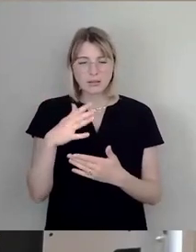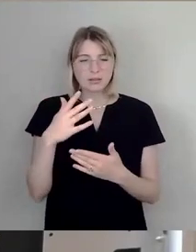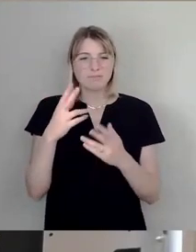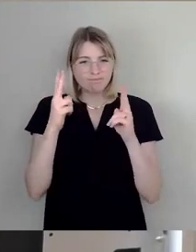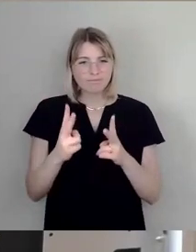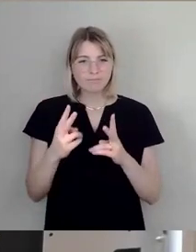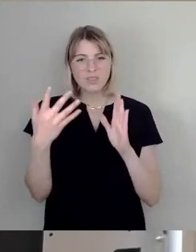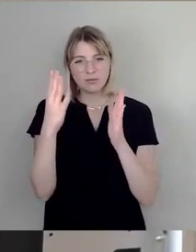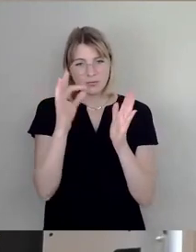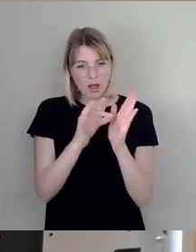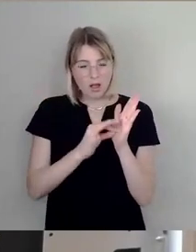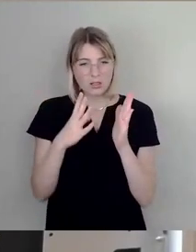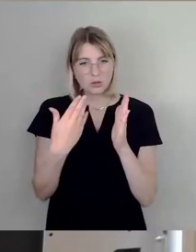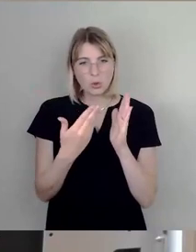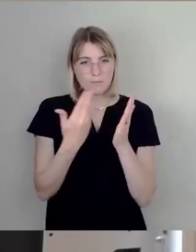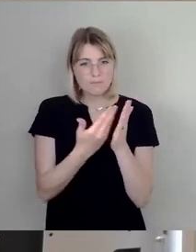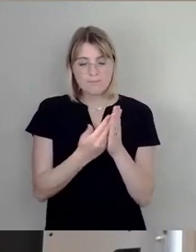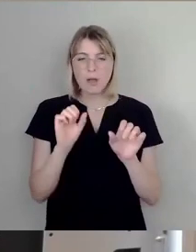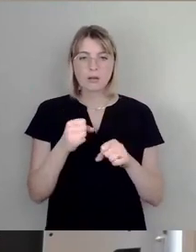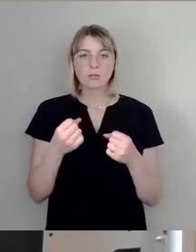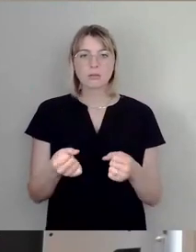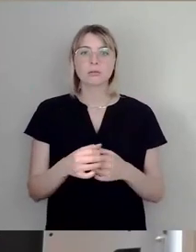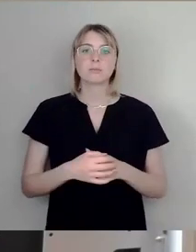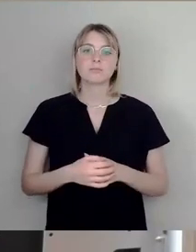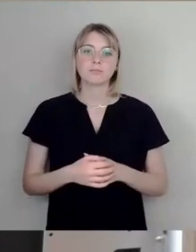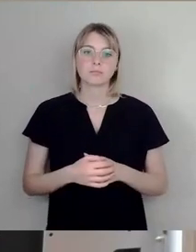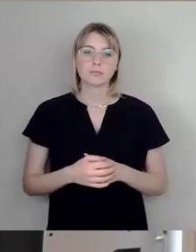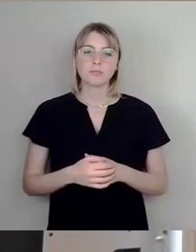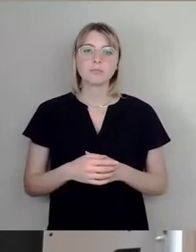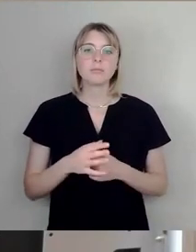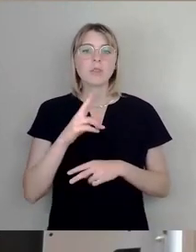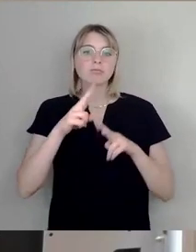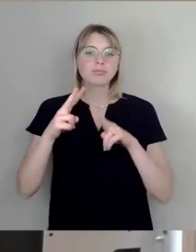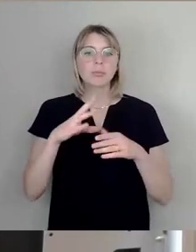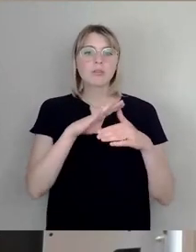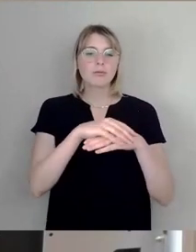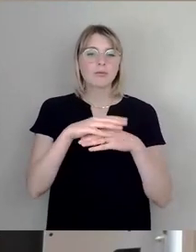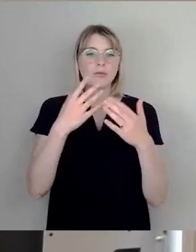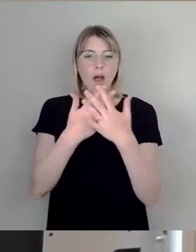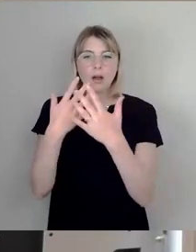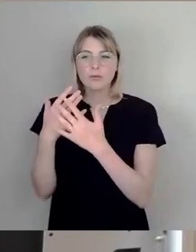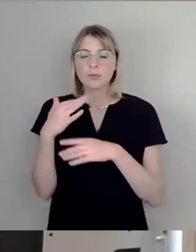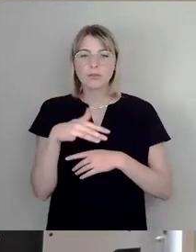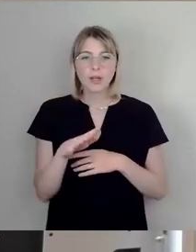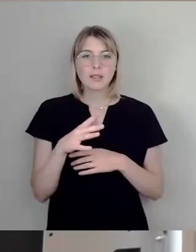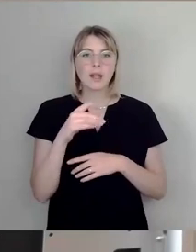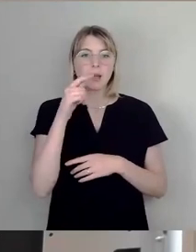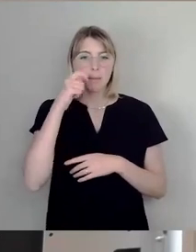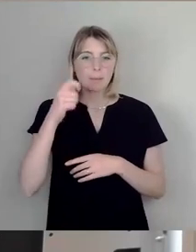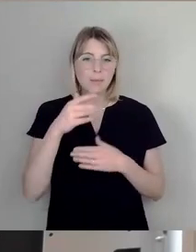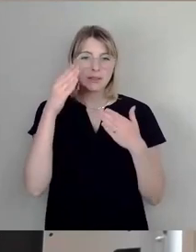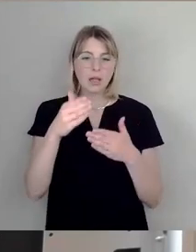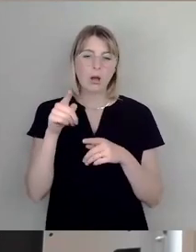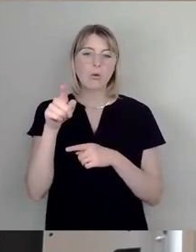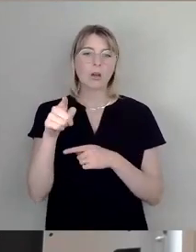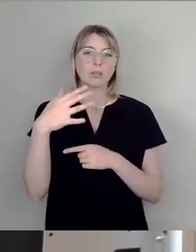in der DDR mit verschiedenen Verhaftungen und Prozessen. Und es gab das Misstrauen gegen sogenannte West-Emigrierte, wie ja auch